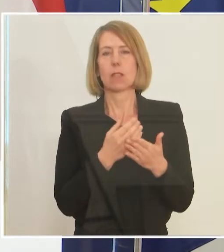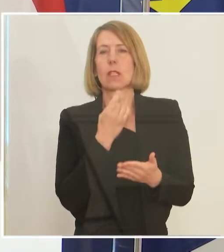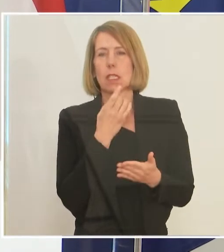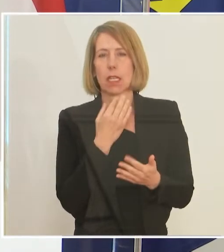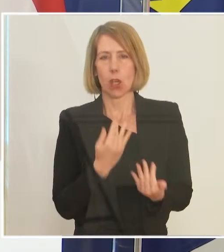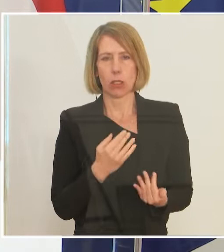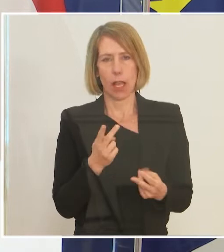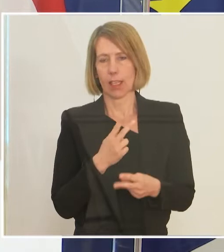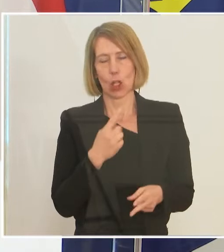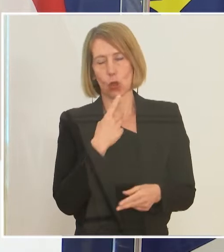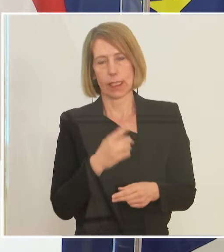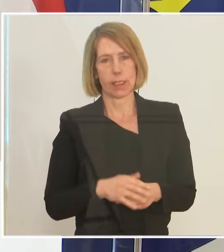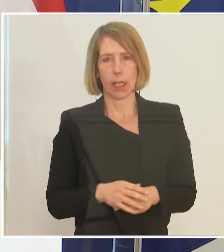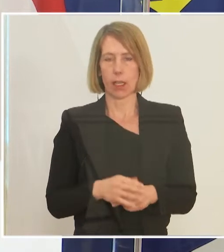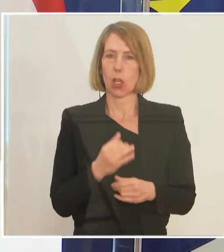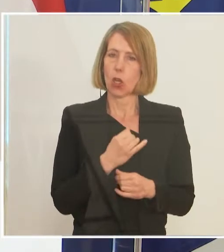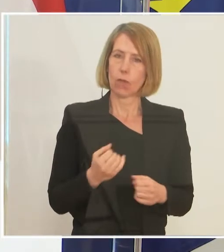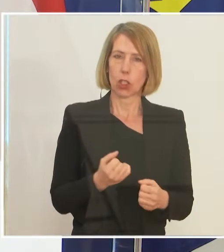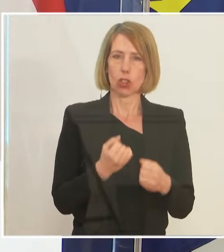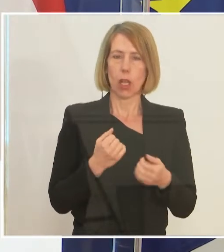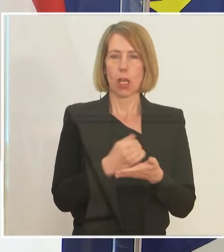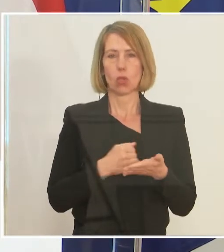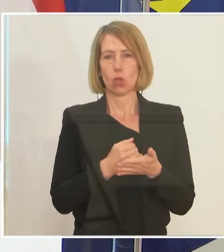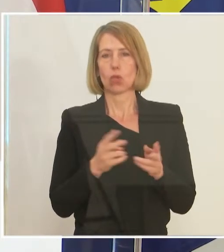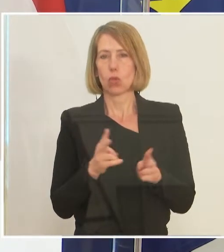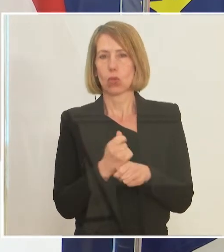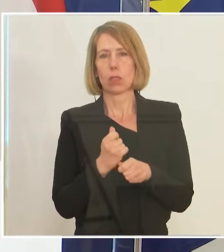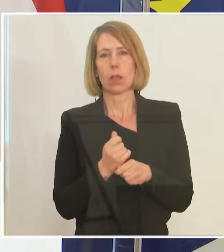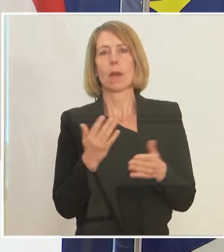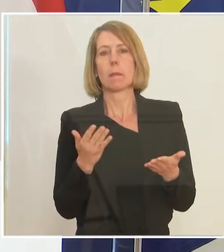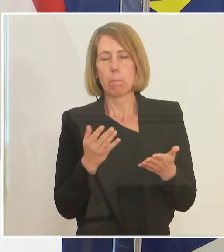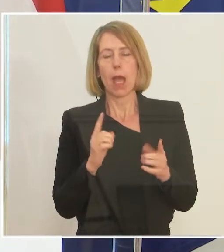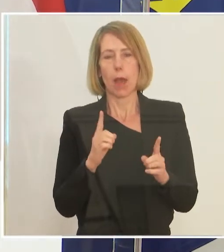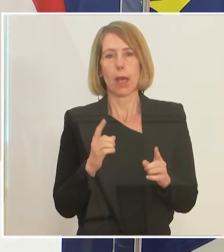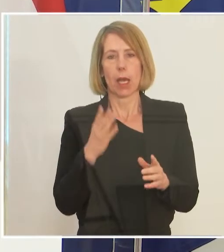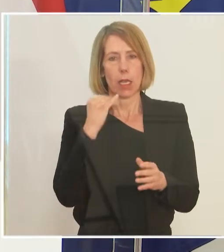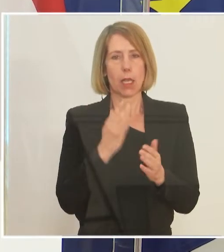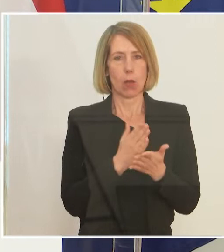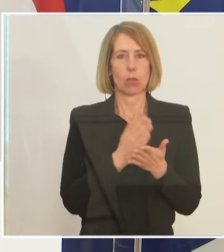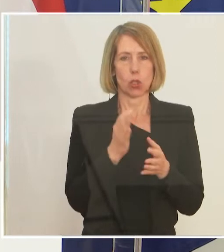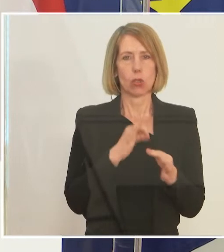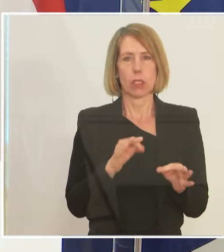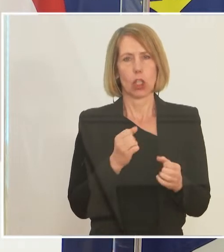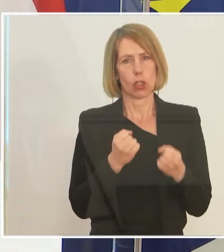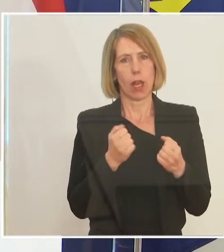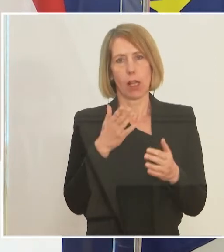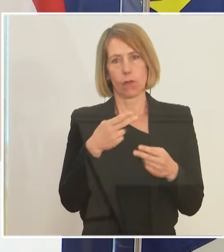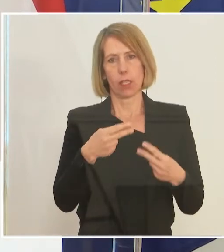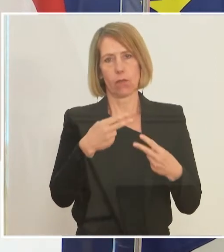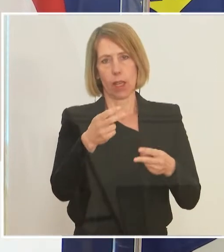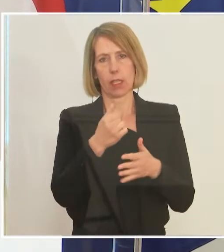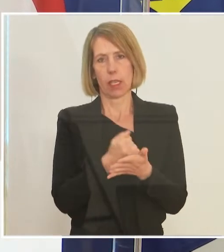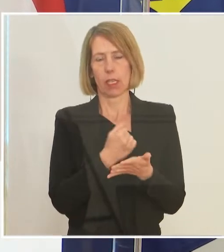interpretieren, wie groß die Nutzung der Kurzarbeit ist. Aber natürlich wird sie weiter genutzt. Sie ist weiter ein wichtiges, ein sehr wichtiges